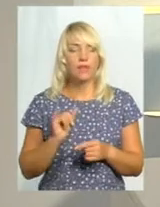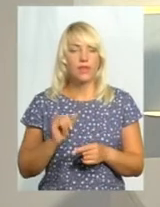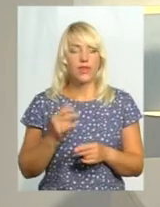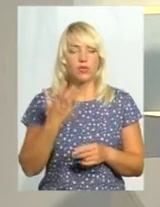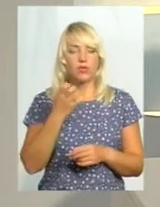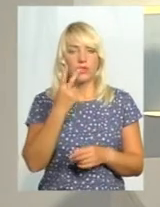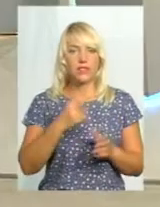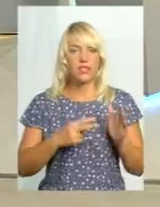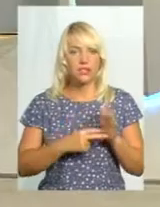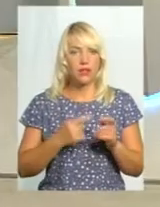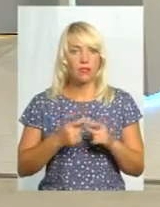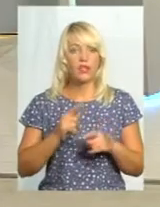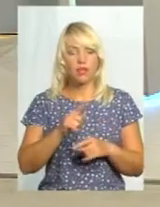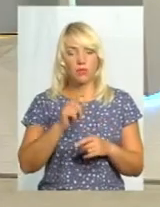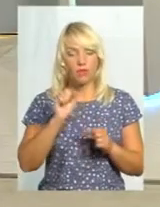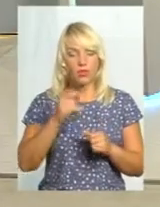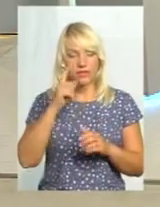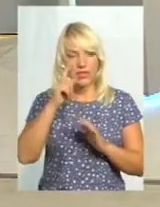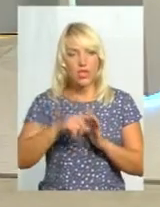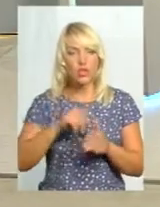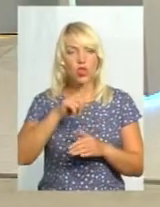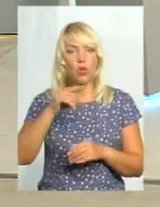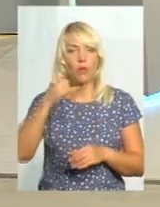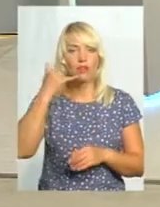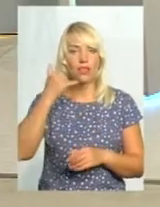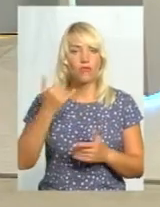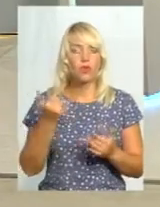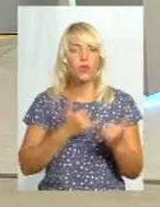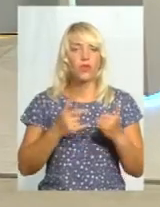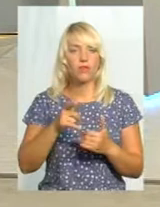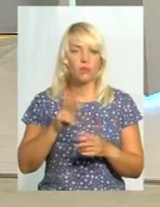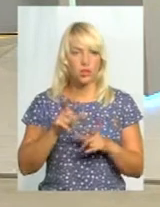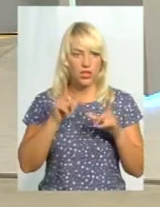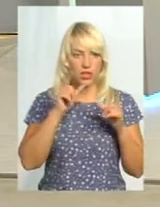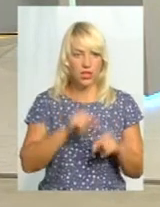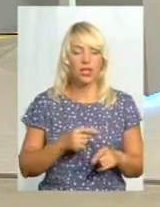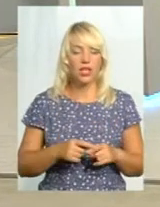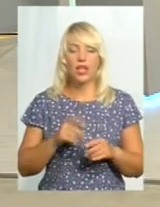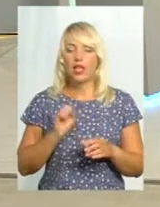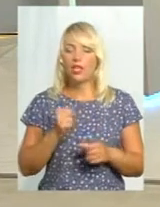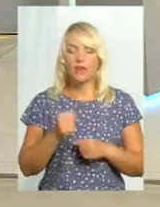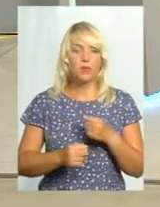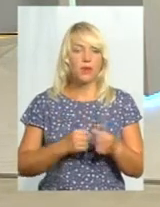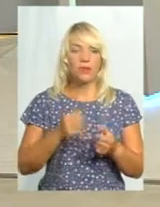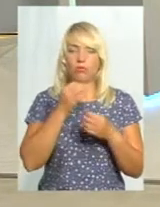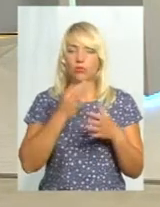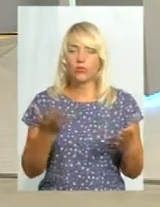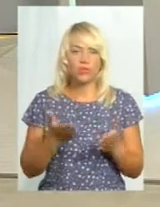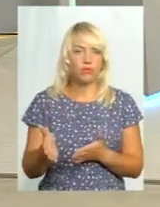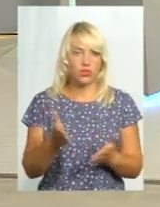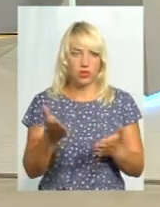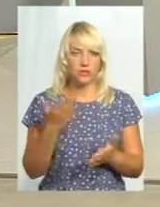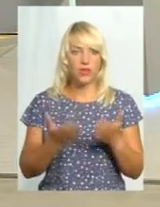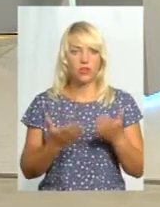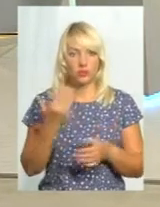тій країні безпосередньо, куди можна звернутися. Ну і потім вибиратися будь-якими шляхами. Ще ми говоримо про те, що якщо у вас все-таки